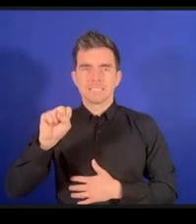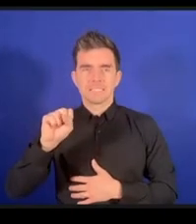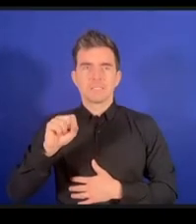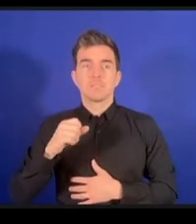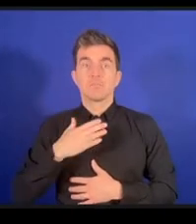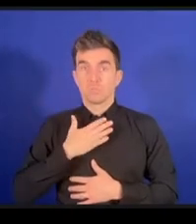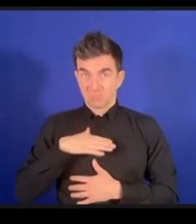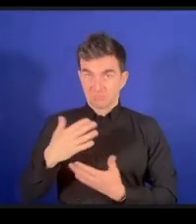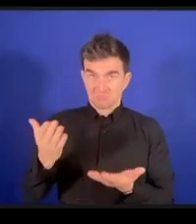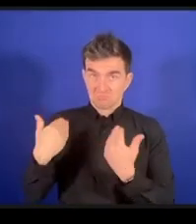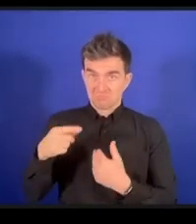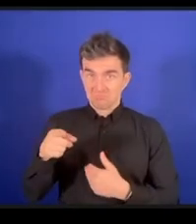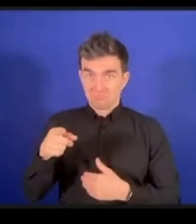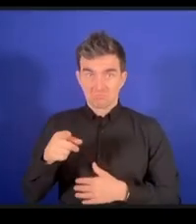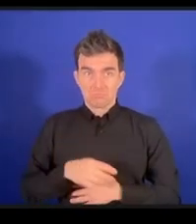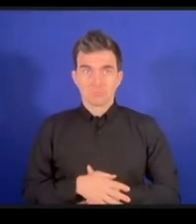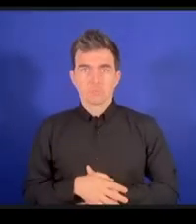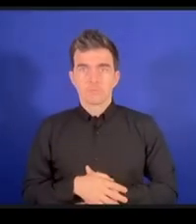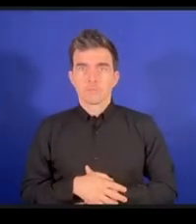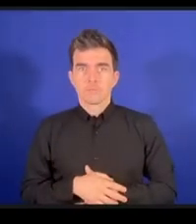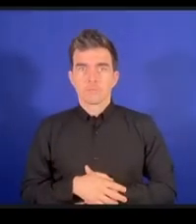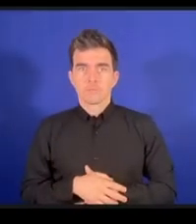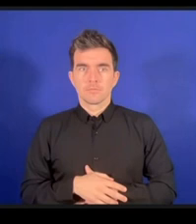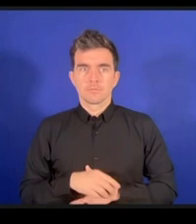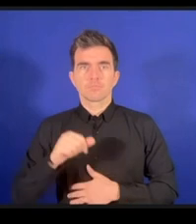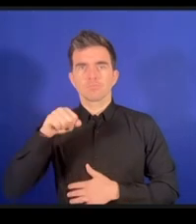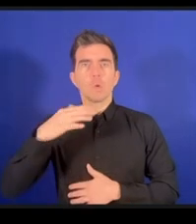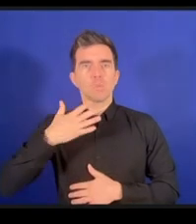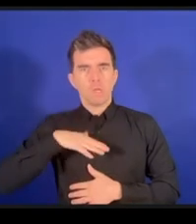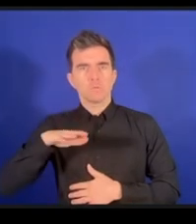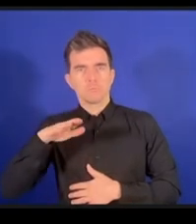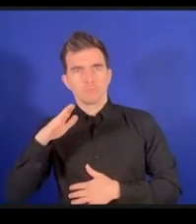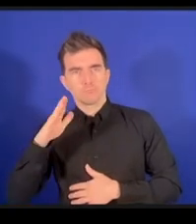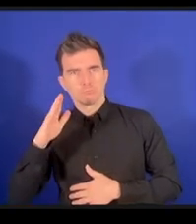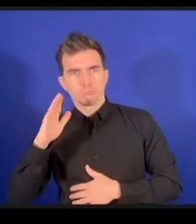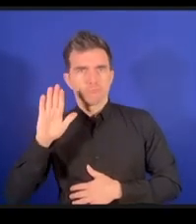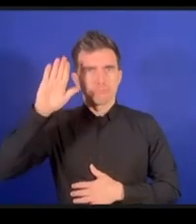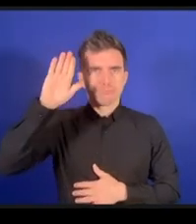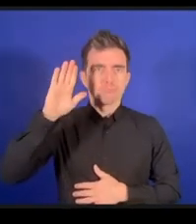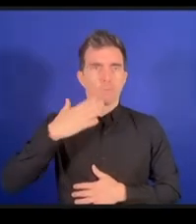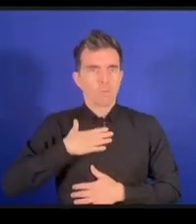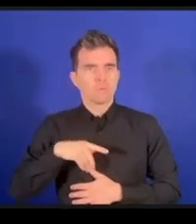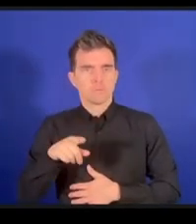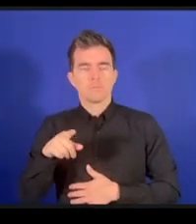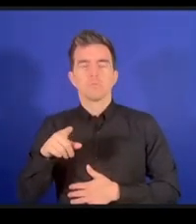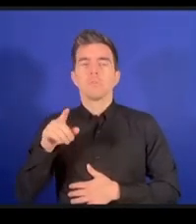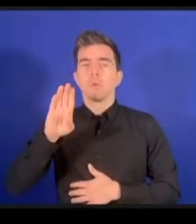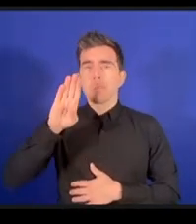発言したいということですがベニンさん挙手してそして発言してください